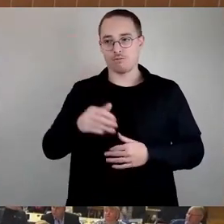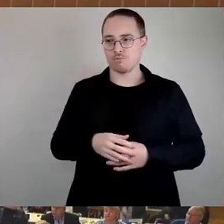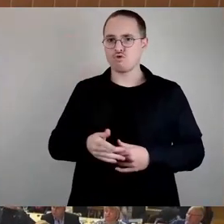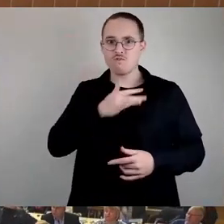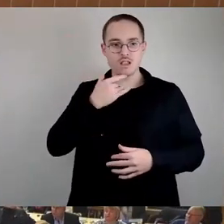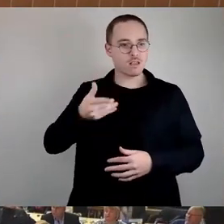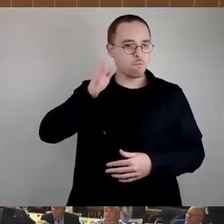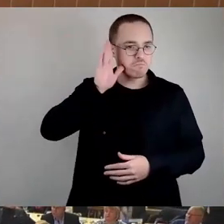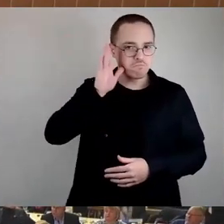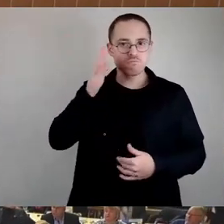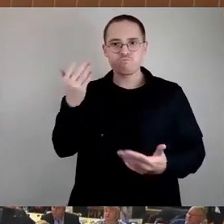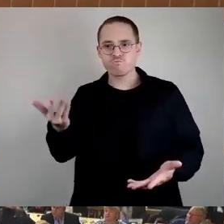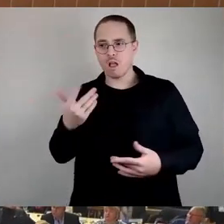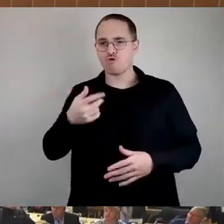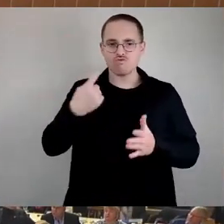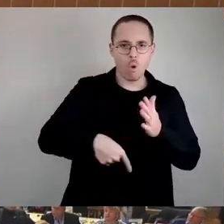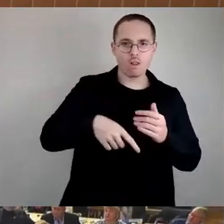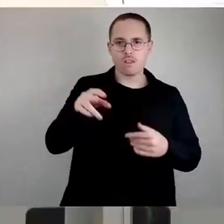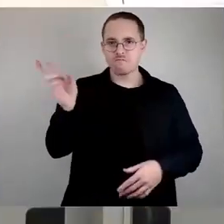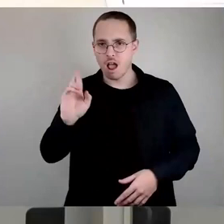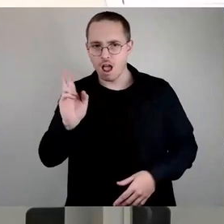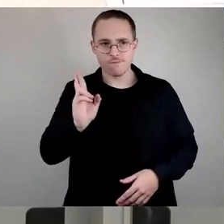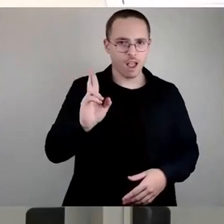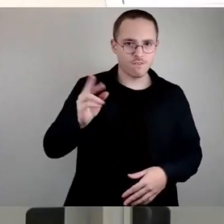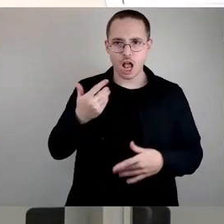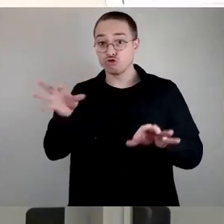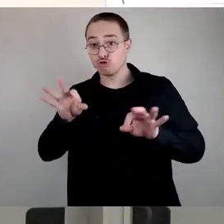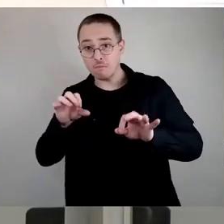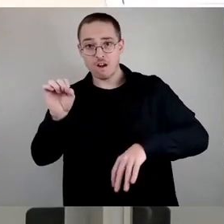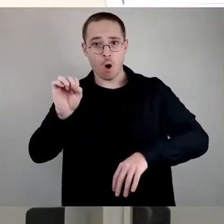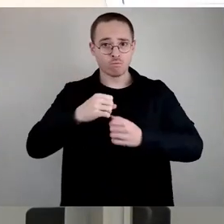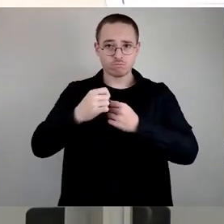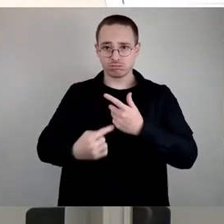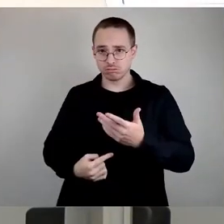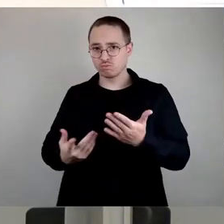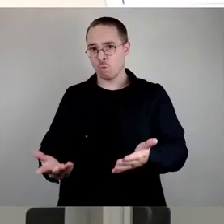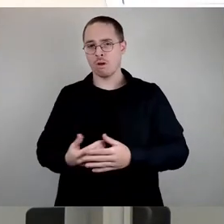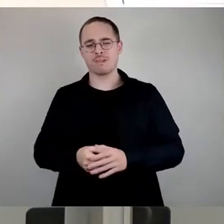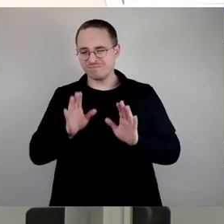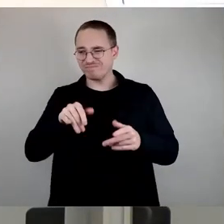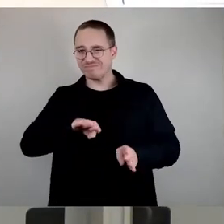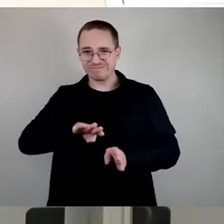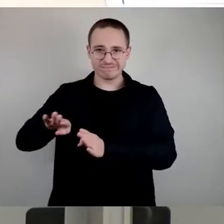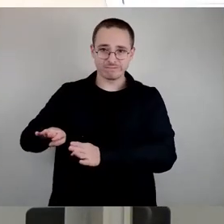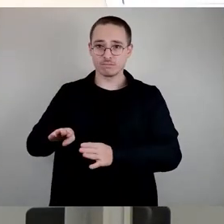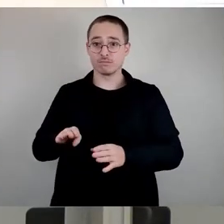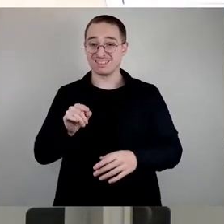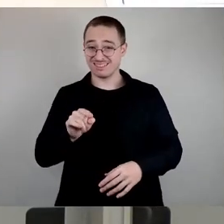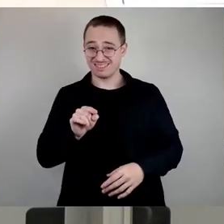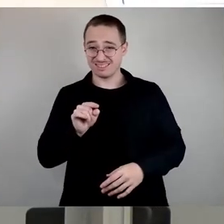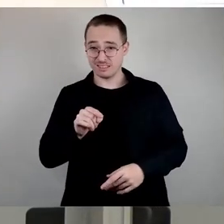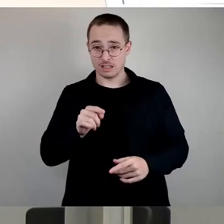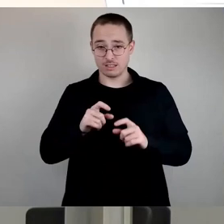alles so schlimm ist und wenig zur Sache. Und da kann man aber an der Sache auch nochmal an der Stelle nochmal deutlich sagen, es geht hier um